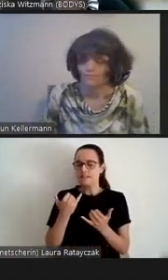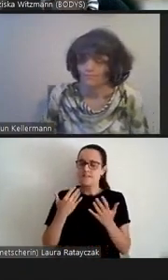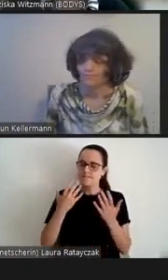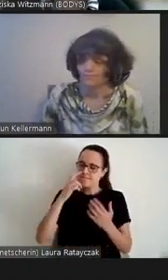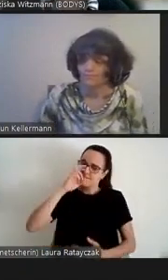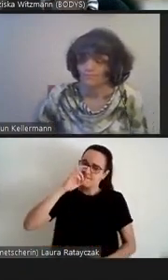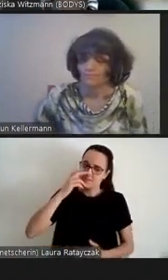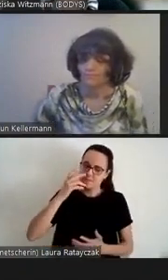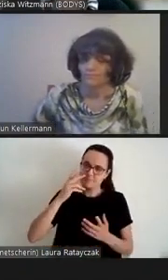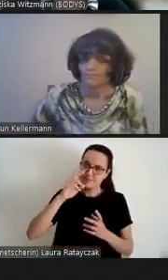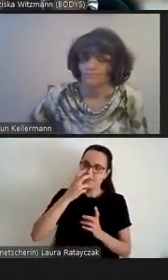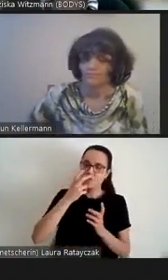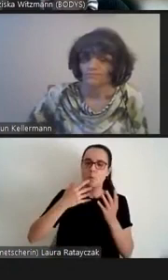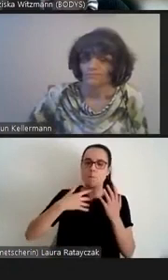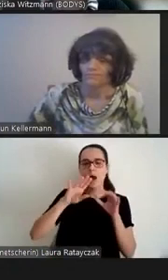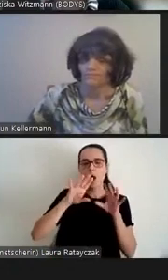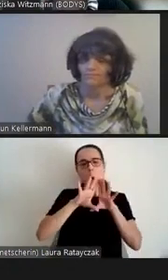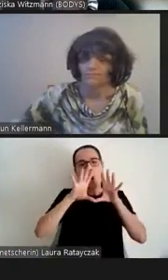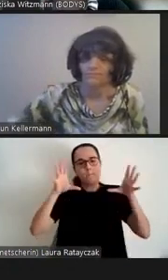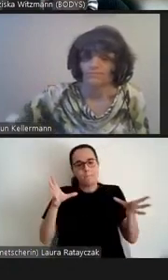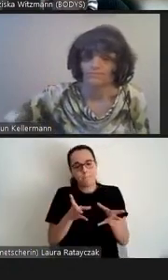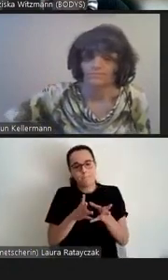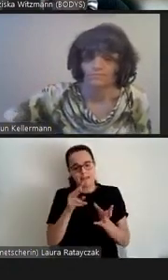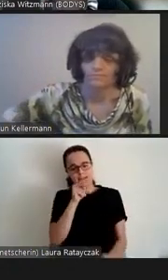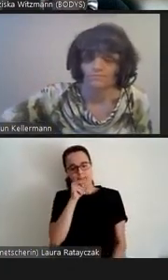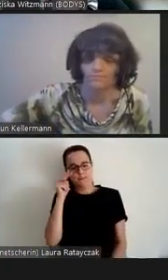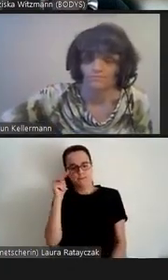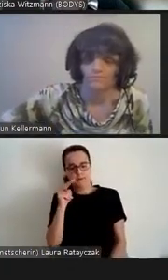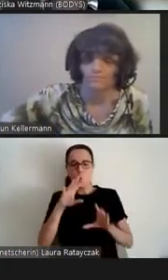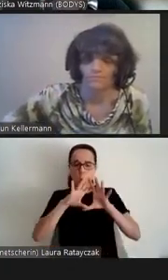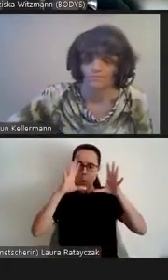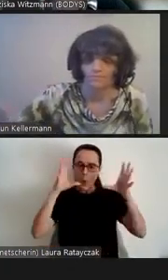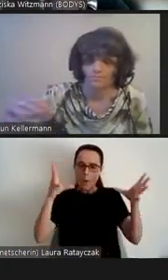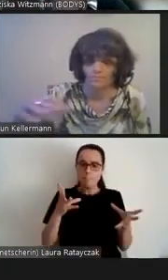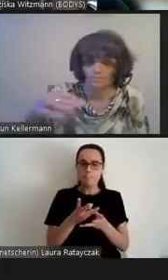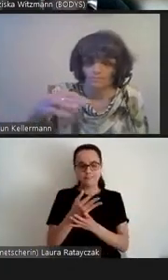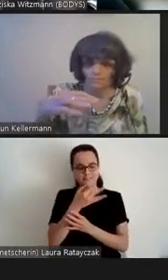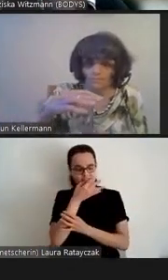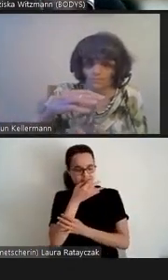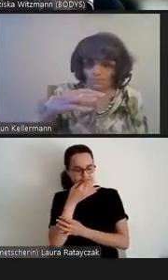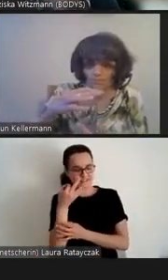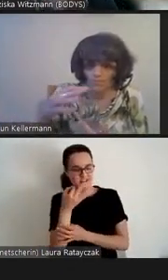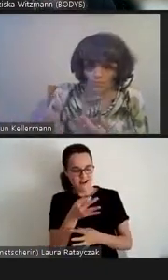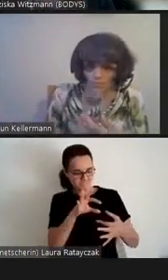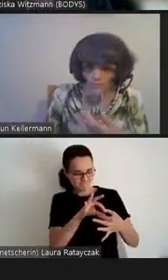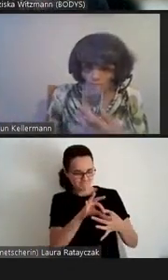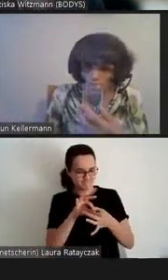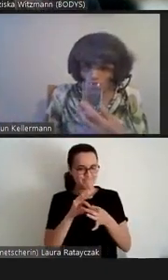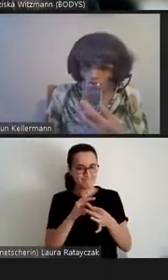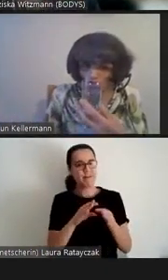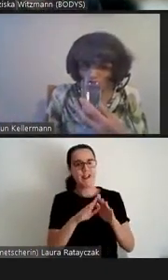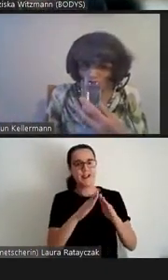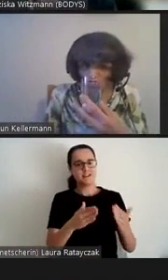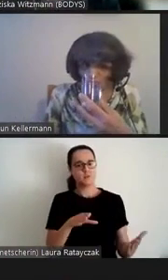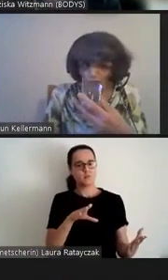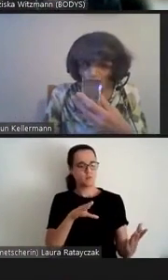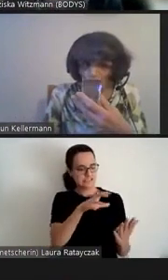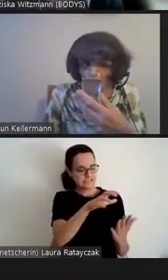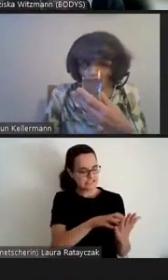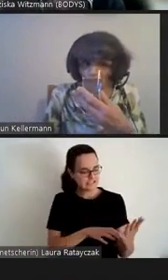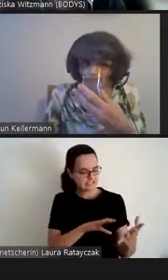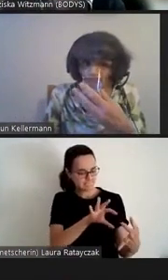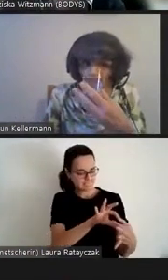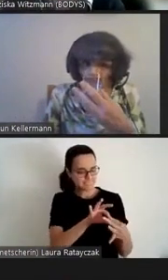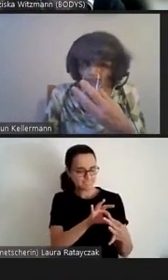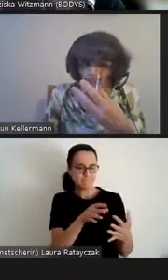komplexere Fragen an literarischen Texte, in denen Behinderung auf